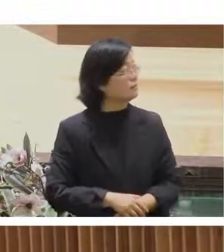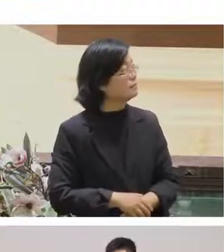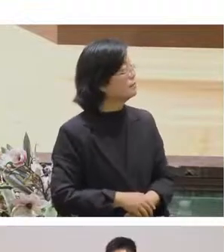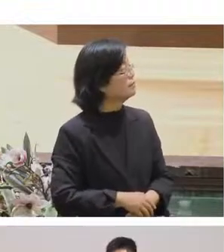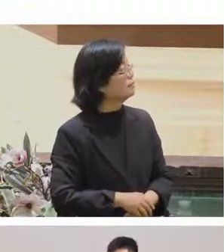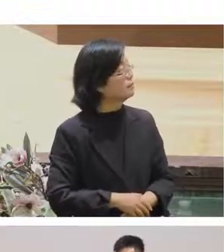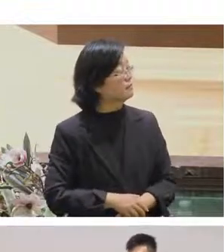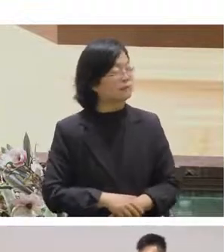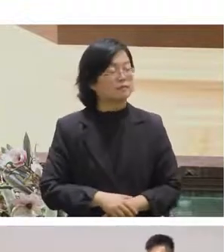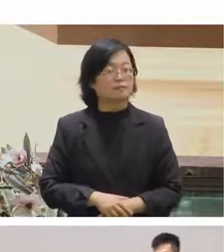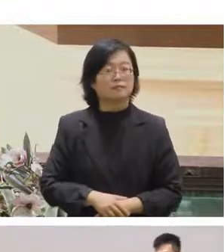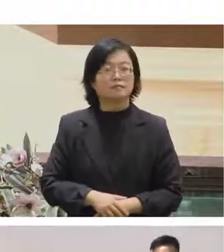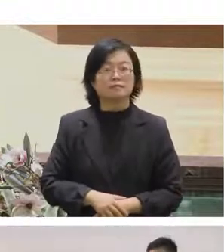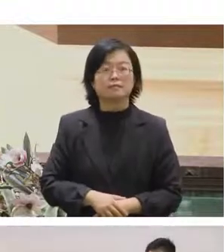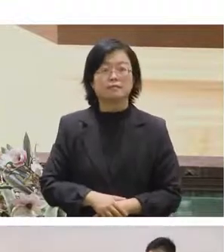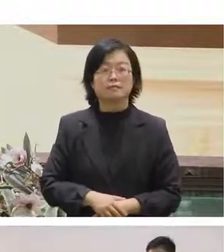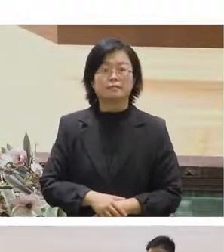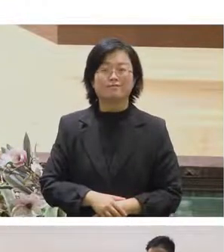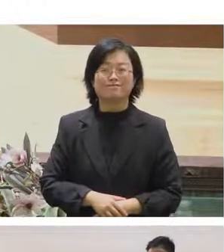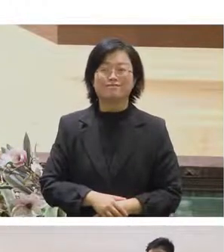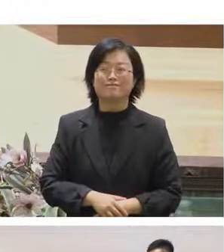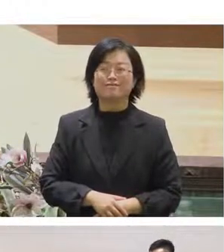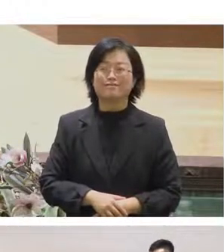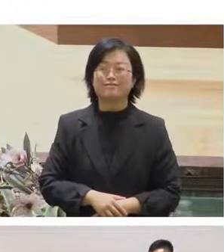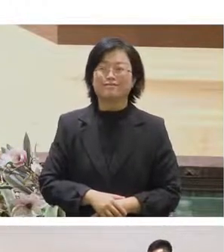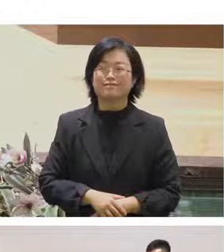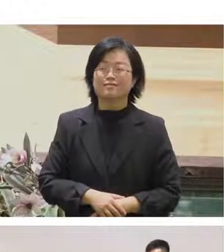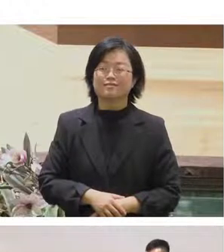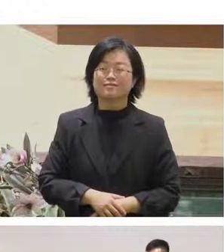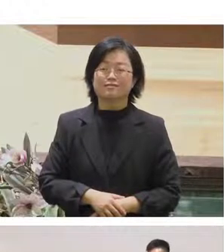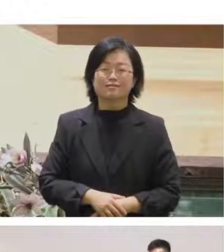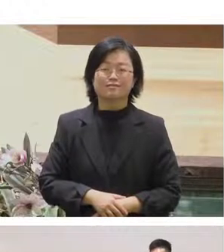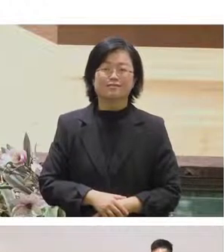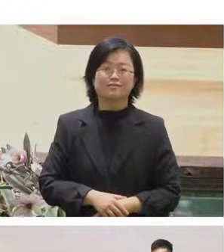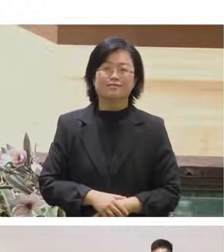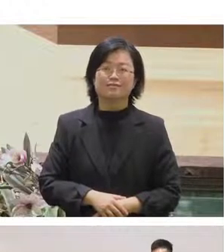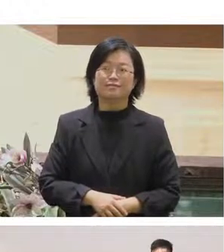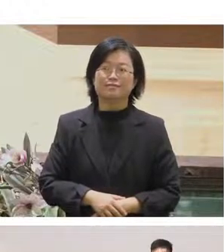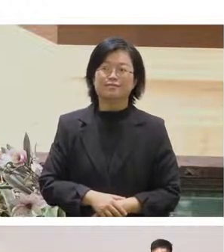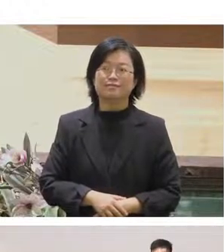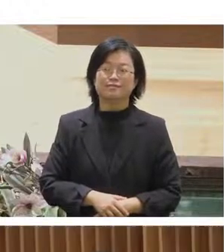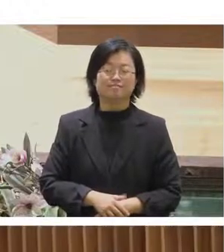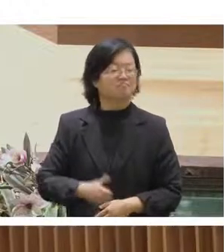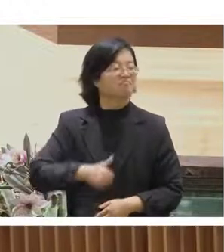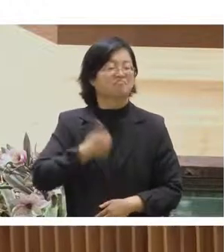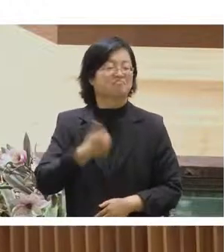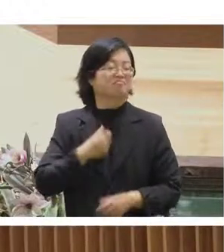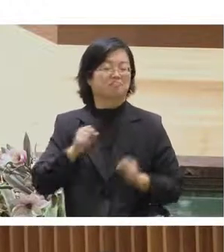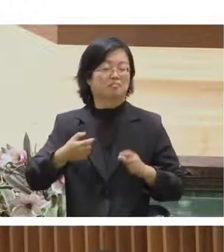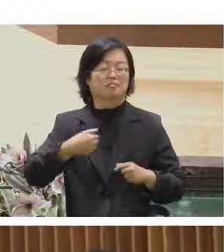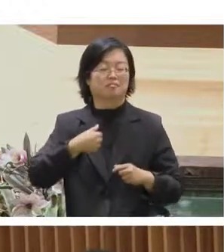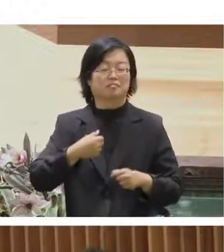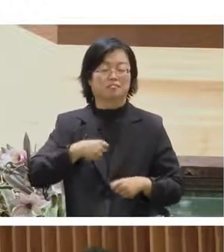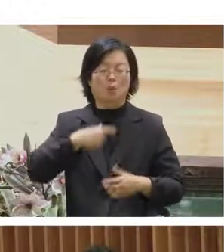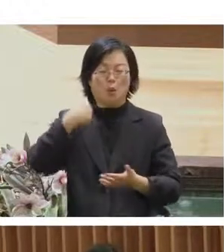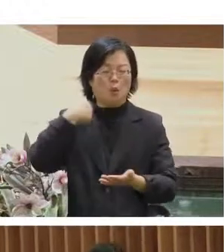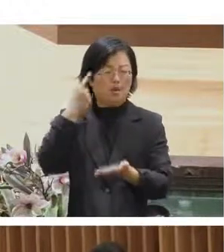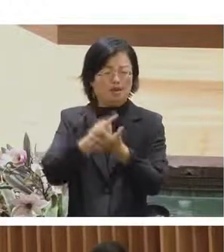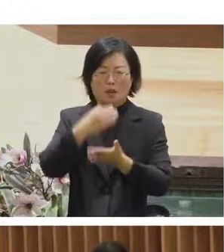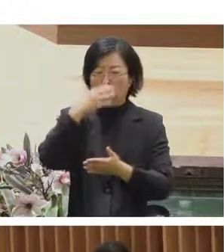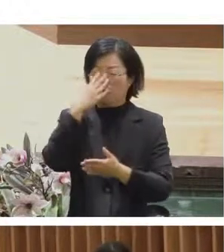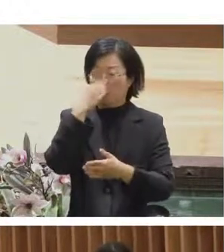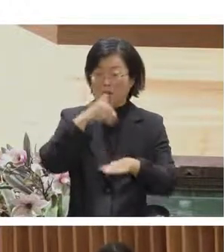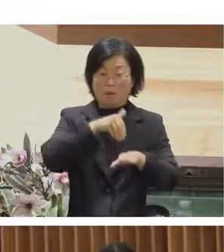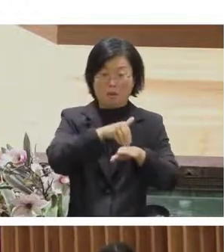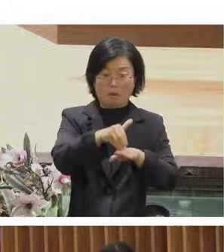Sorry我還蠻好奇的會不會跟我的答案不一樣一定會不一樣還真的不一樣我每一次搭高鐵商務場